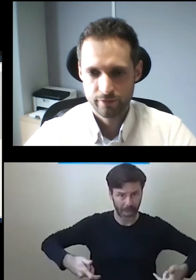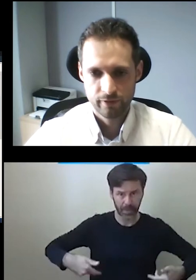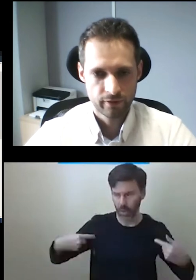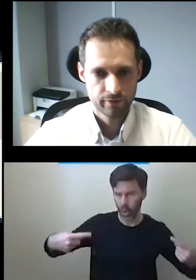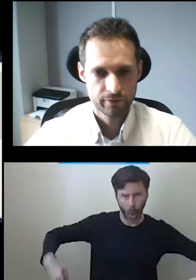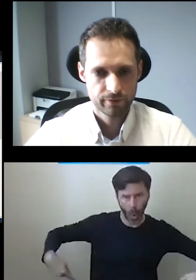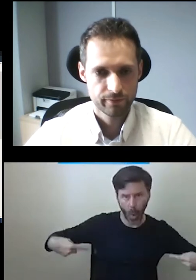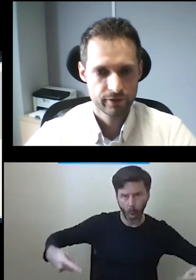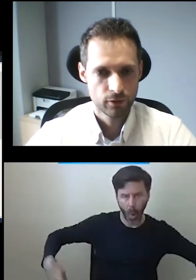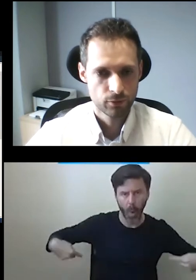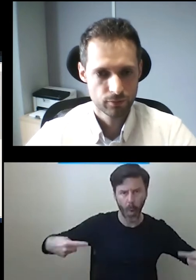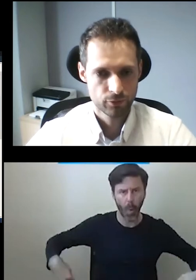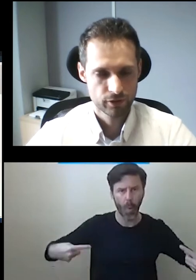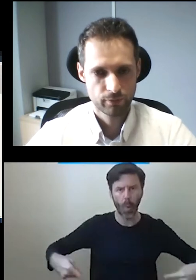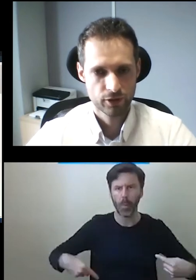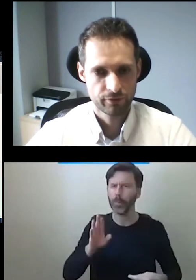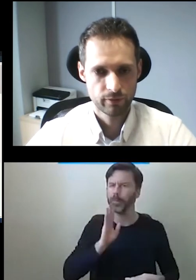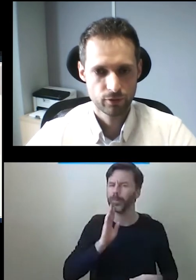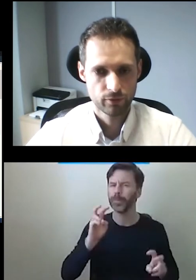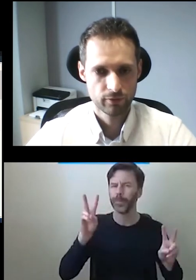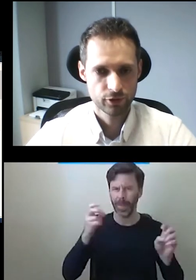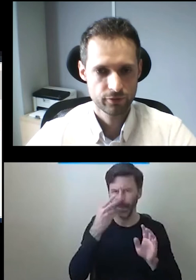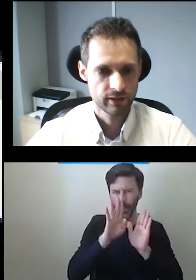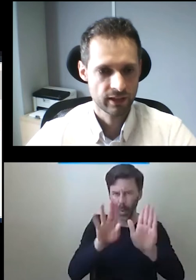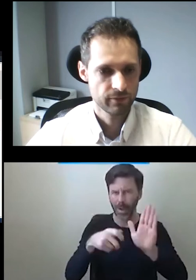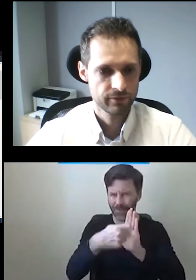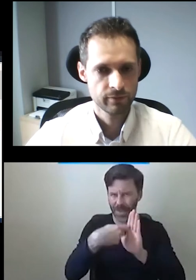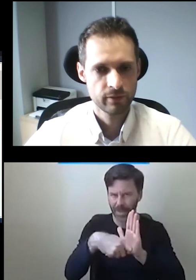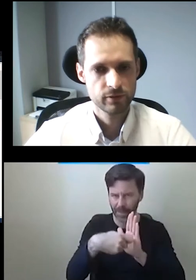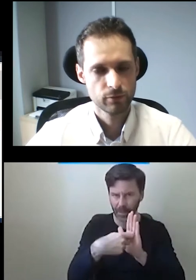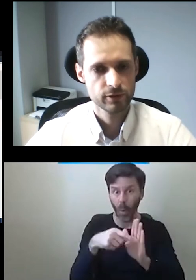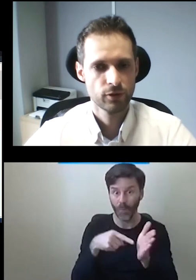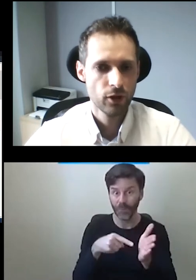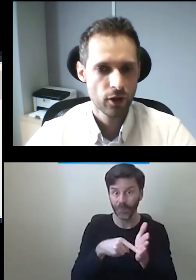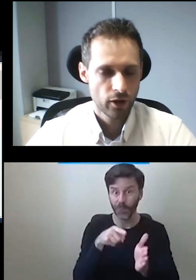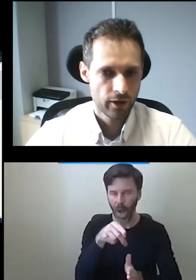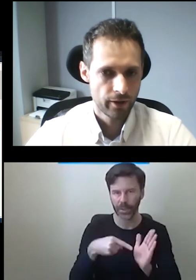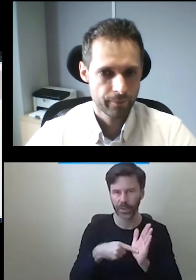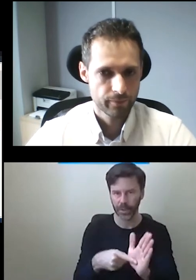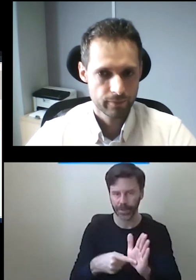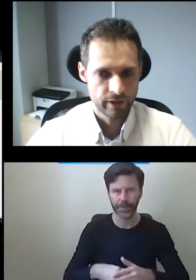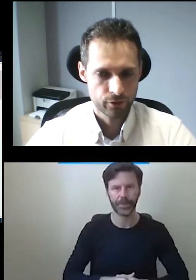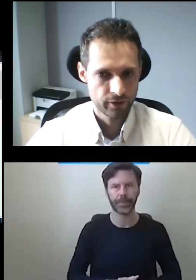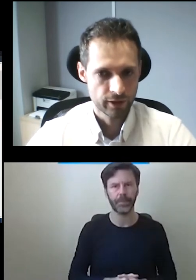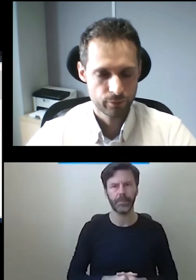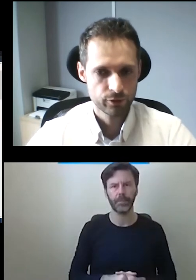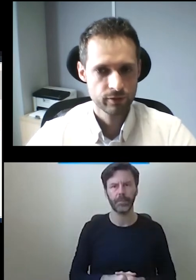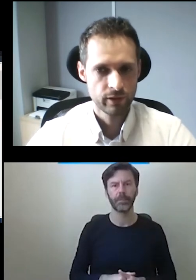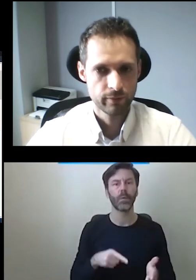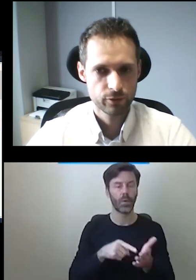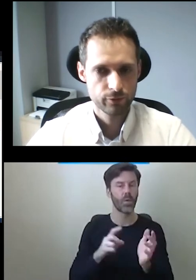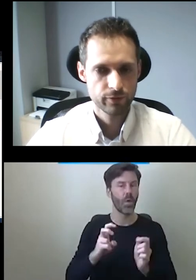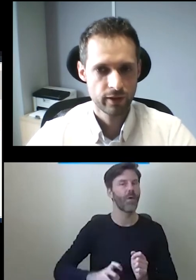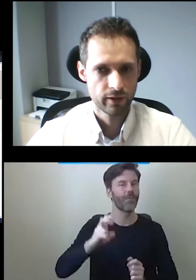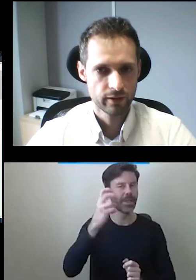w stylu, może pokażę na filmiku, coś w tym stylu. Jest to winda do 500